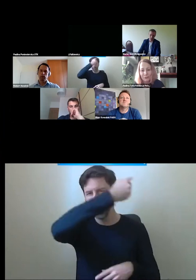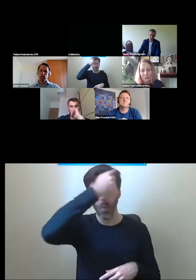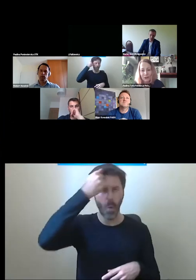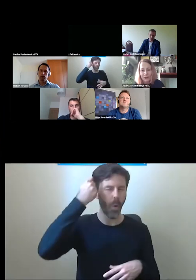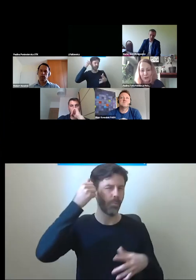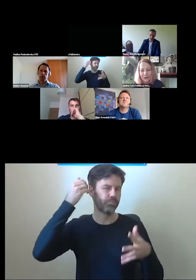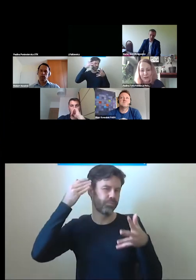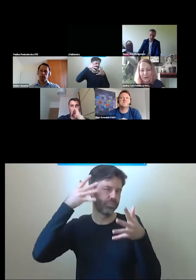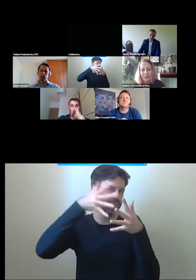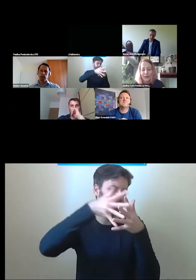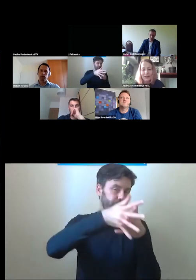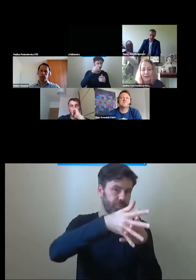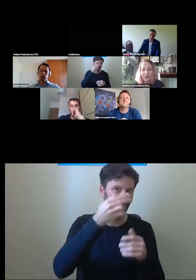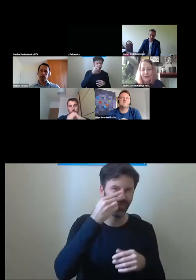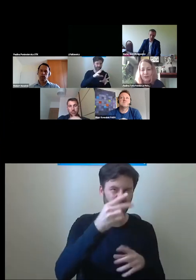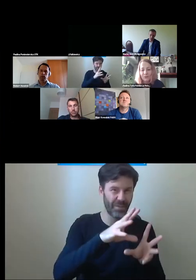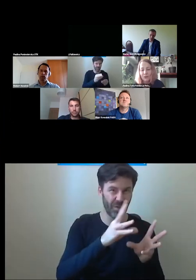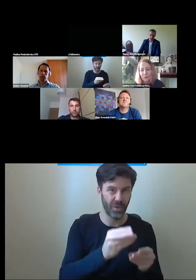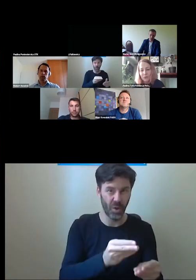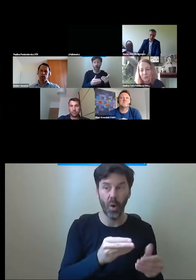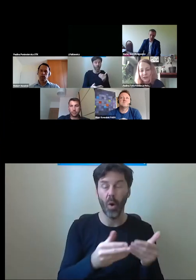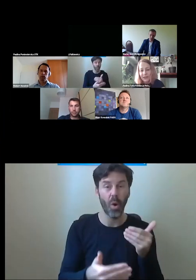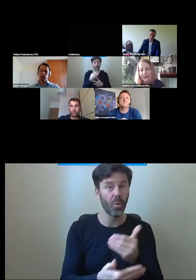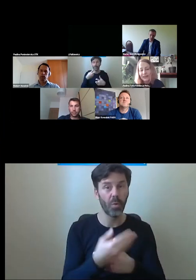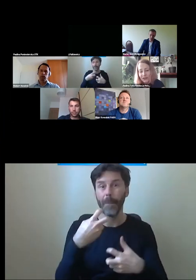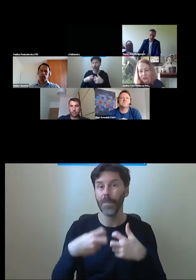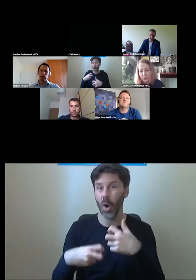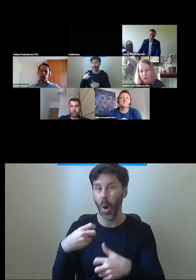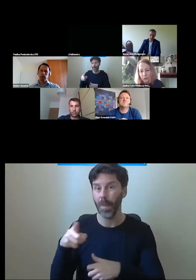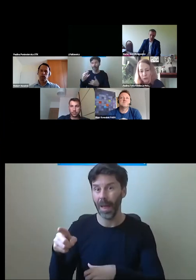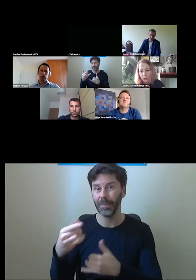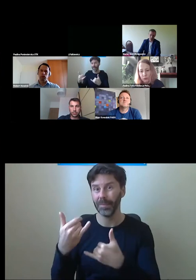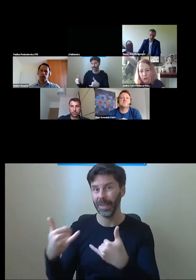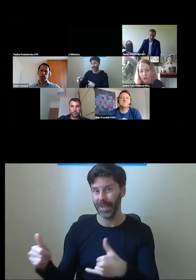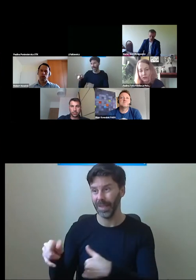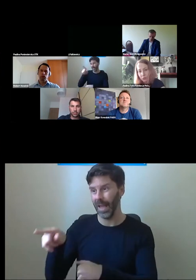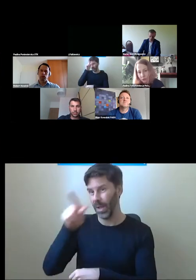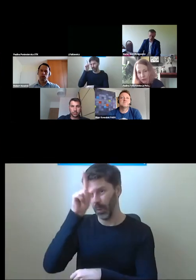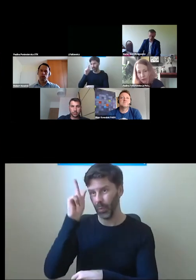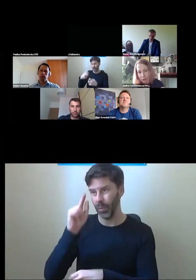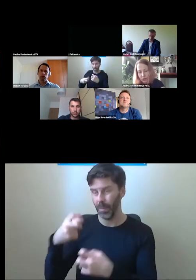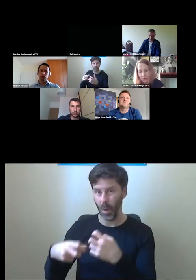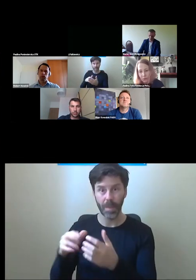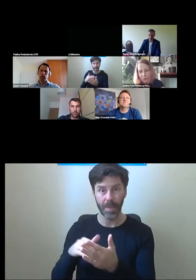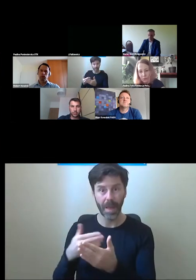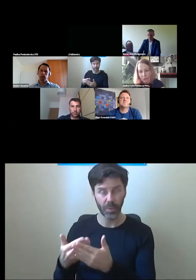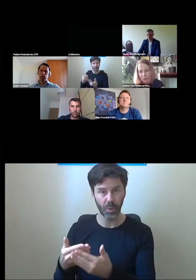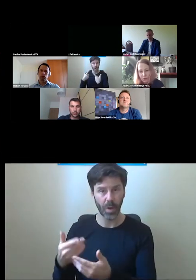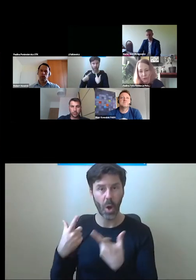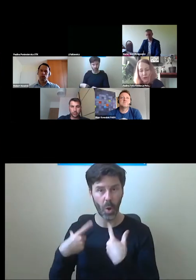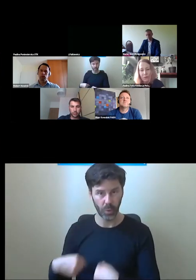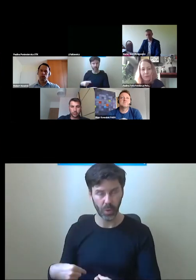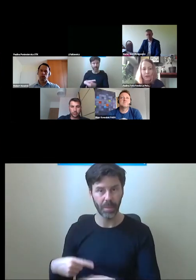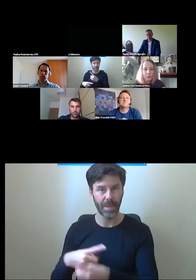wszystko na przestrzał. Ona stanowi na przykład barierę dla innych użytkowników przestrzeni. Na przykład dla osób z niepełnosprawnością